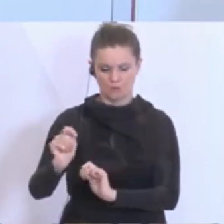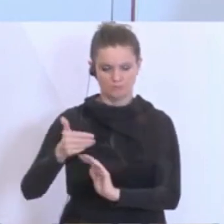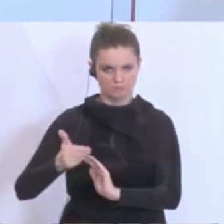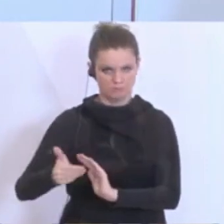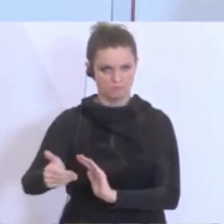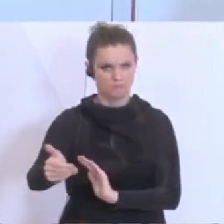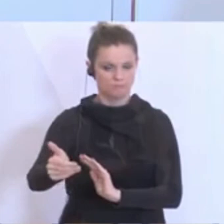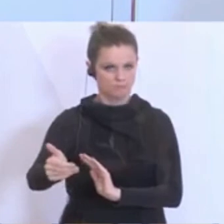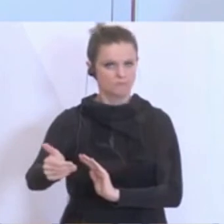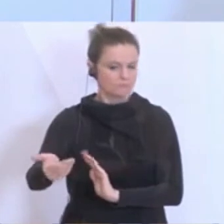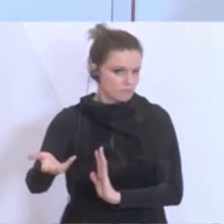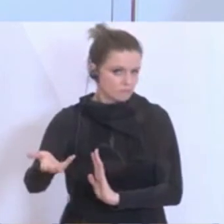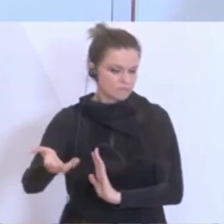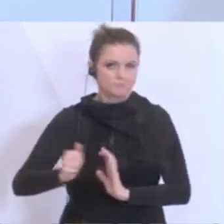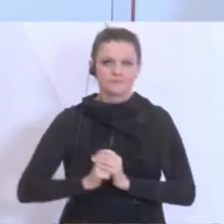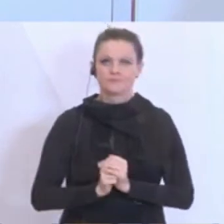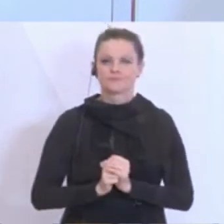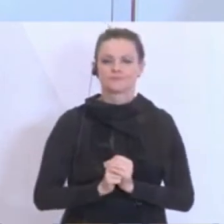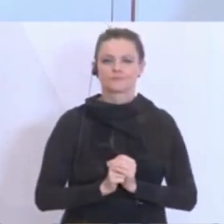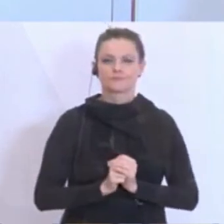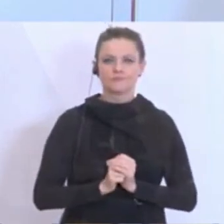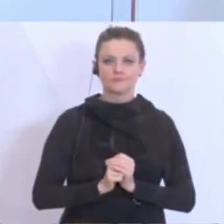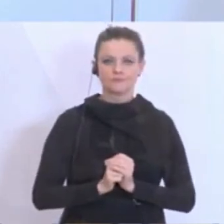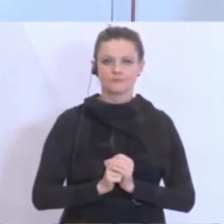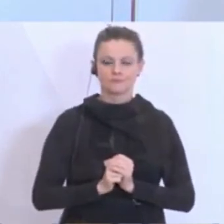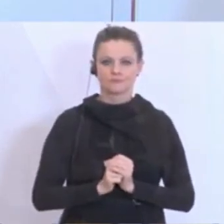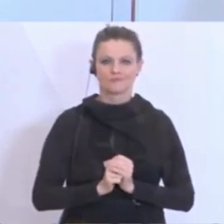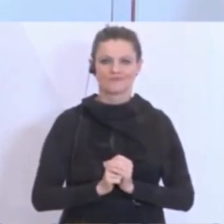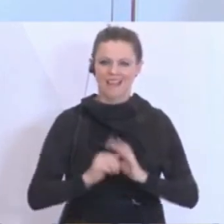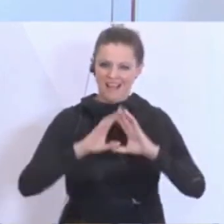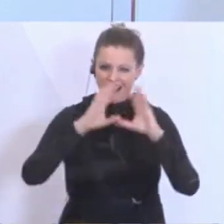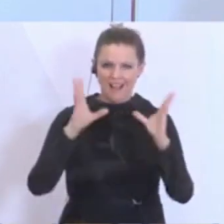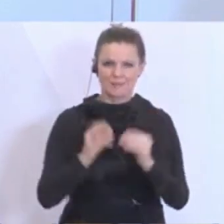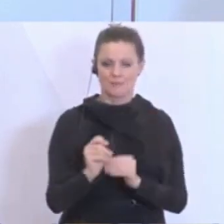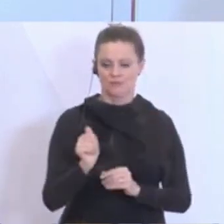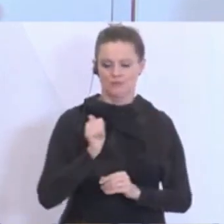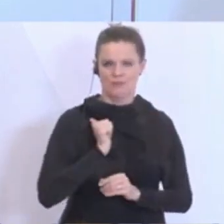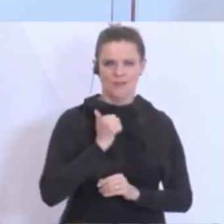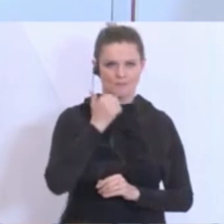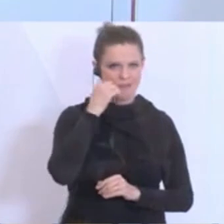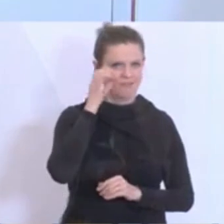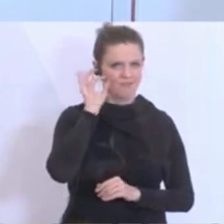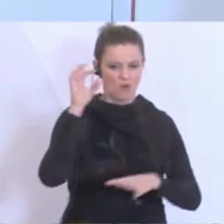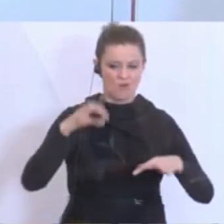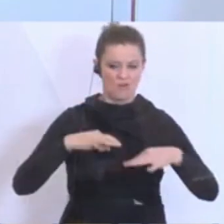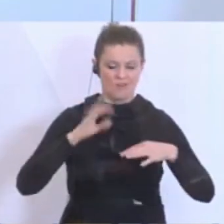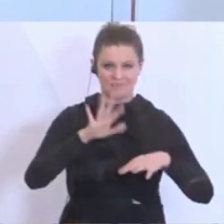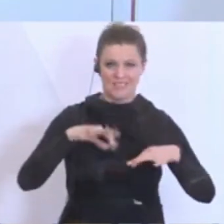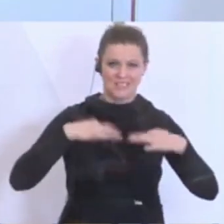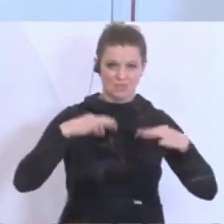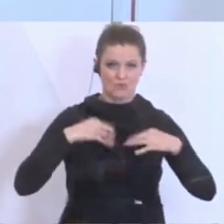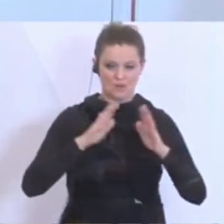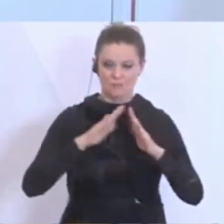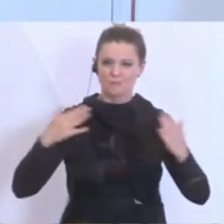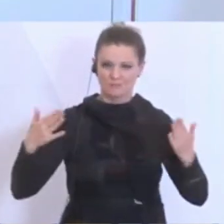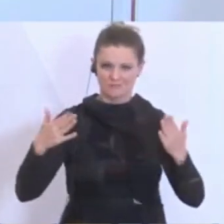auszusetzen. Was die Gesundheit generell der Soldatinnen und Soldaten anbelangt, neben der schon angesprochenen Broschüre der